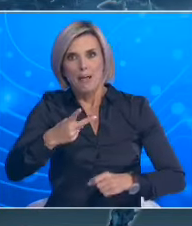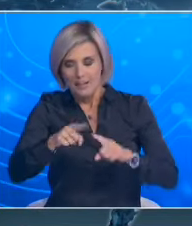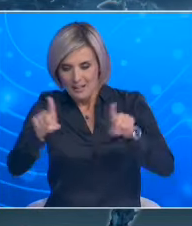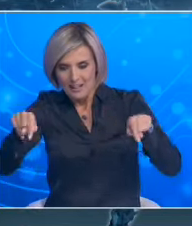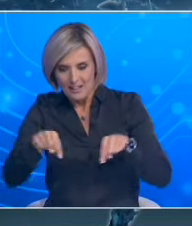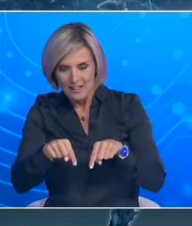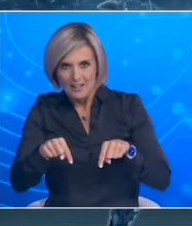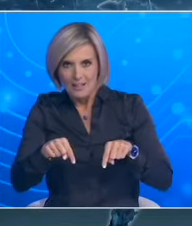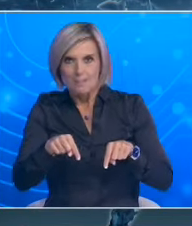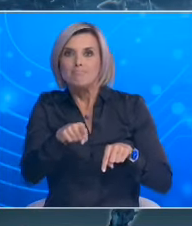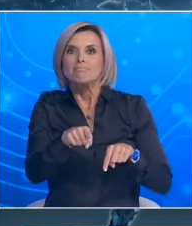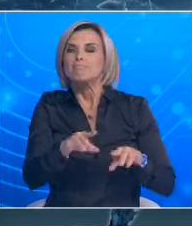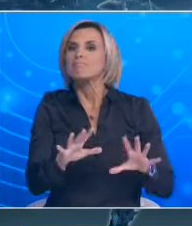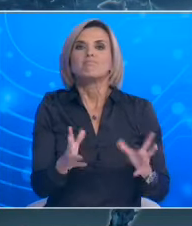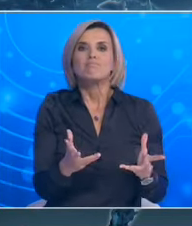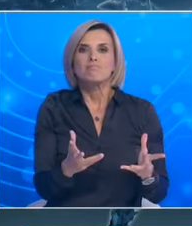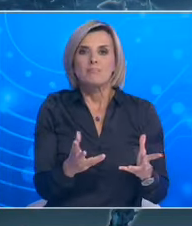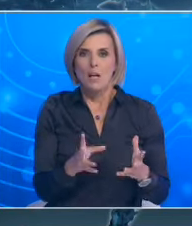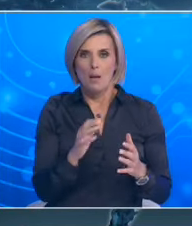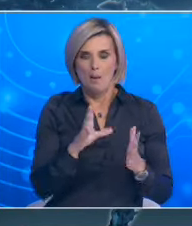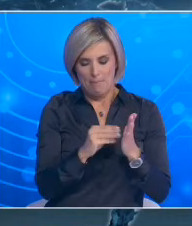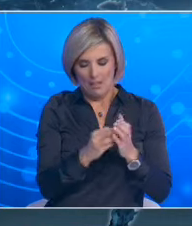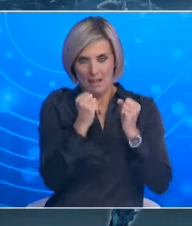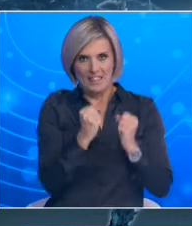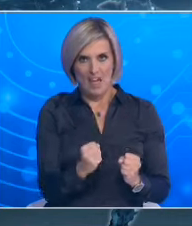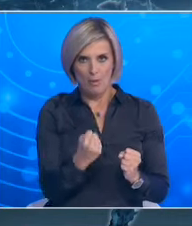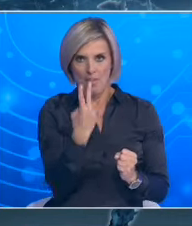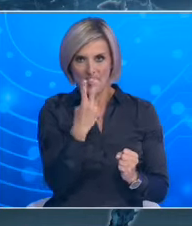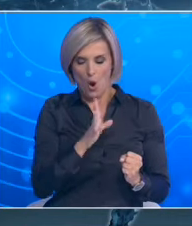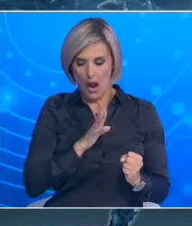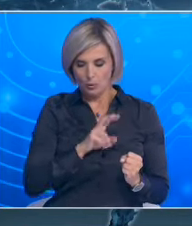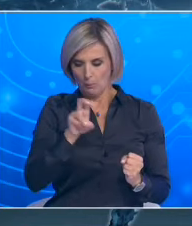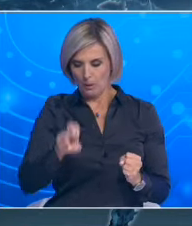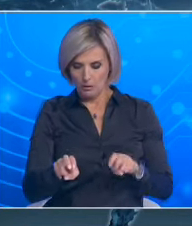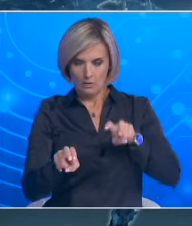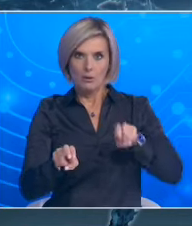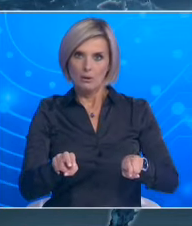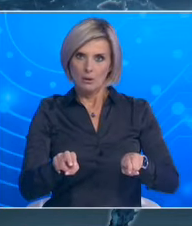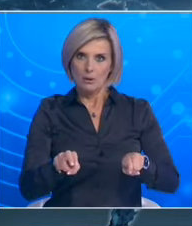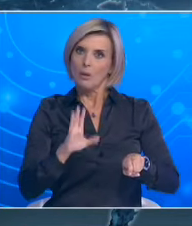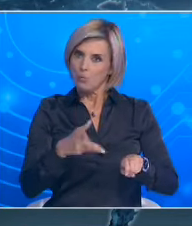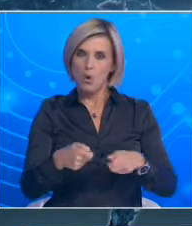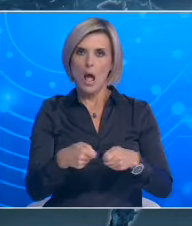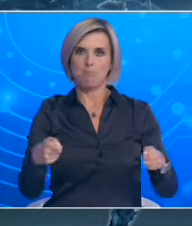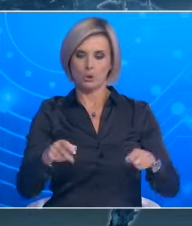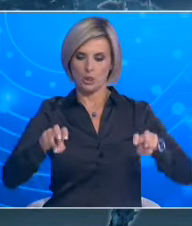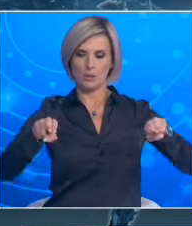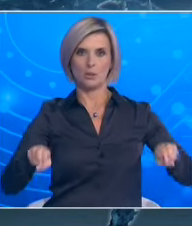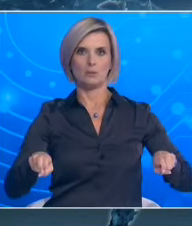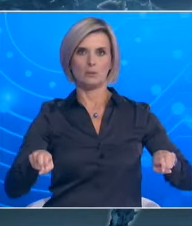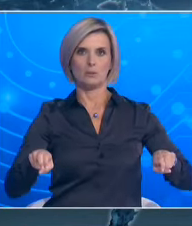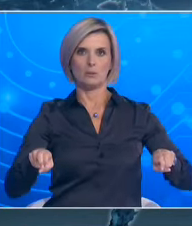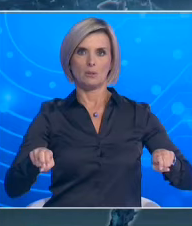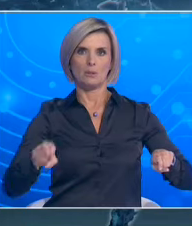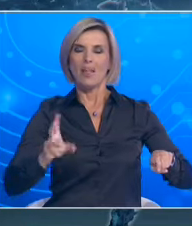μειώνονται όλες οι αποστάσεις μειώνονται οι αποστάσεις που έχεις με τον διπλανό σου μόνο όλες οι άλλες αποστάσεις μένουν οι ίδιες. Άρα λοιπόν τα επιδημιολογικά μοντέλα δείχνουν